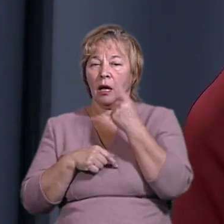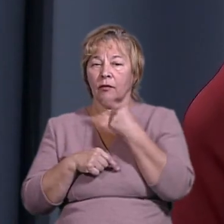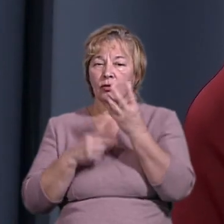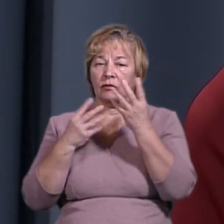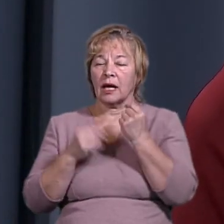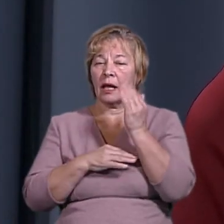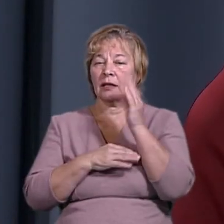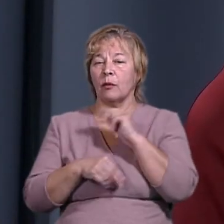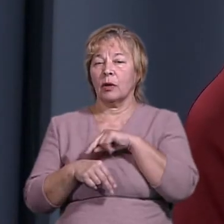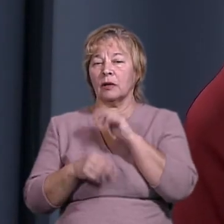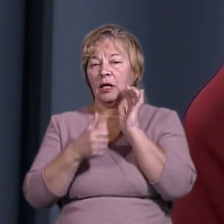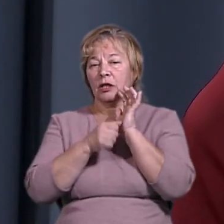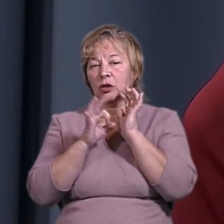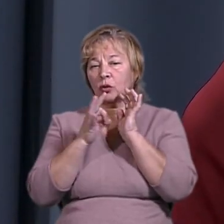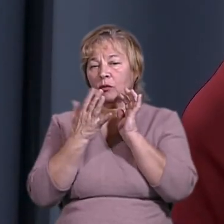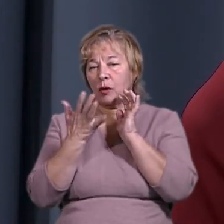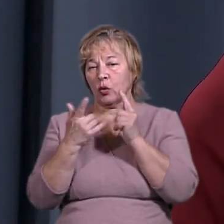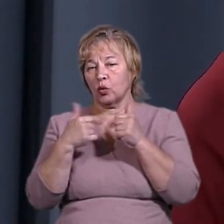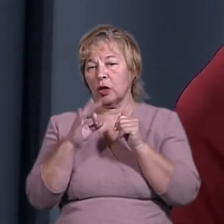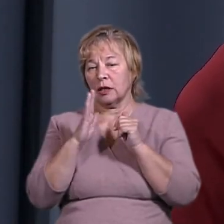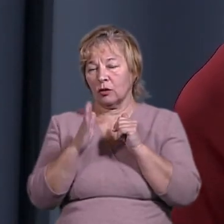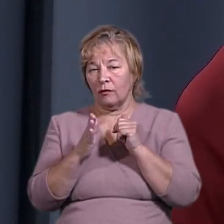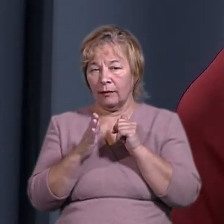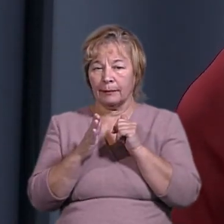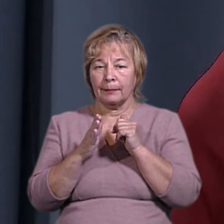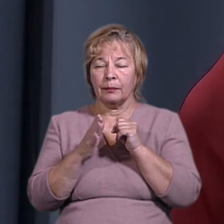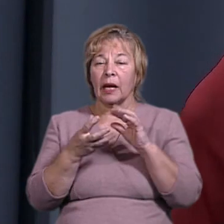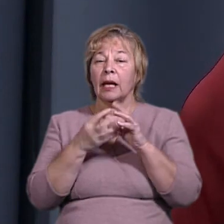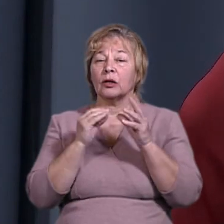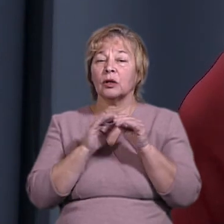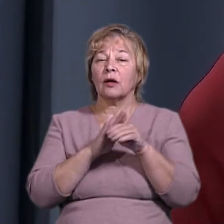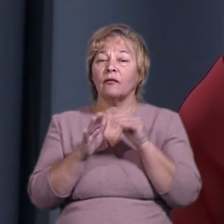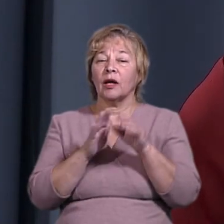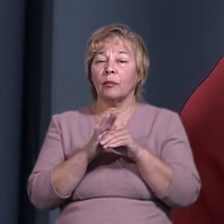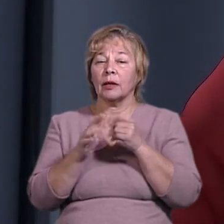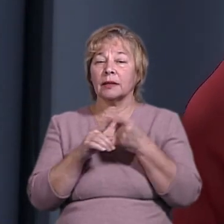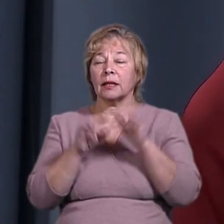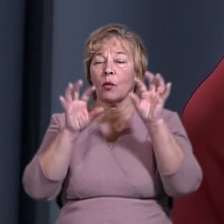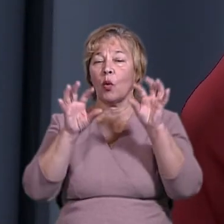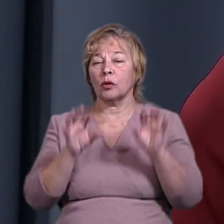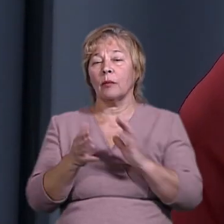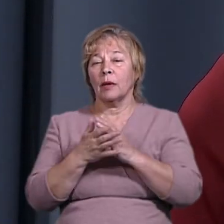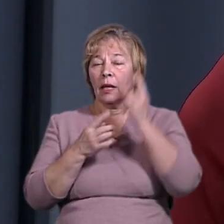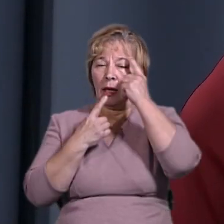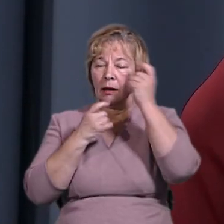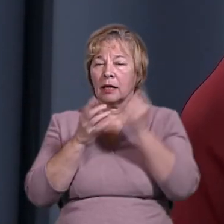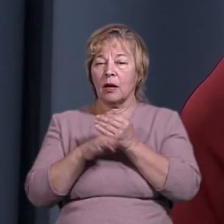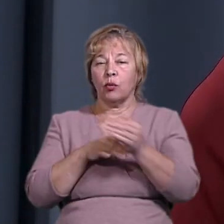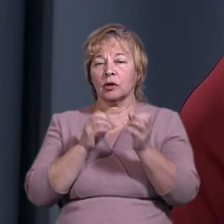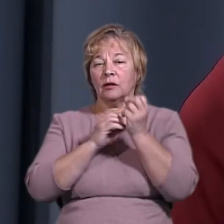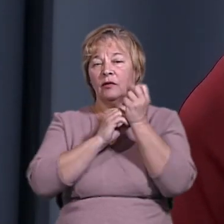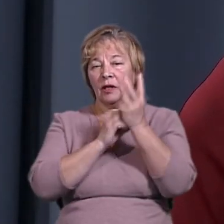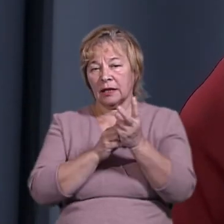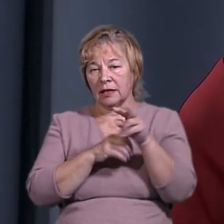голосування працювали 605 дільниць. Результати виборів за виборчим кодексом мали голосити не пізніше, 12